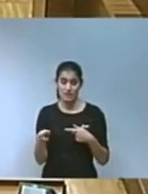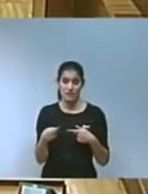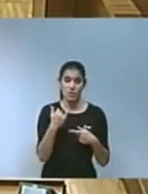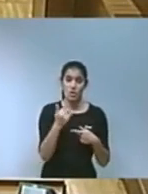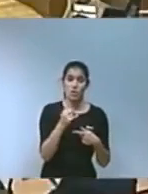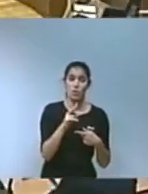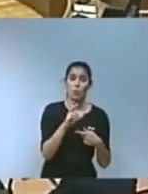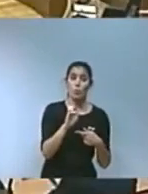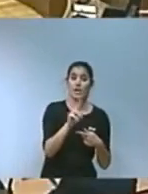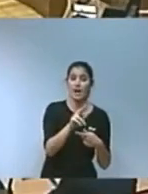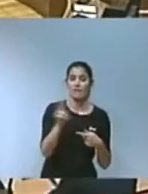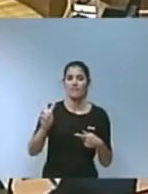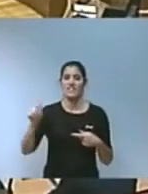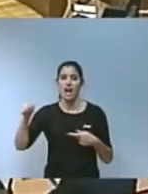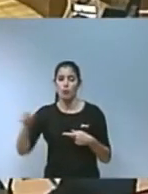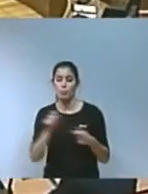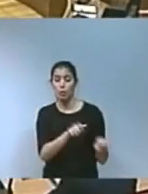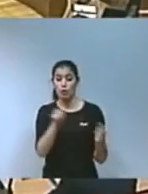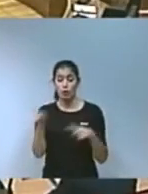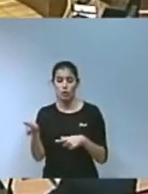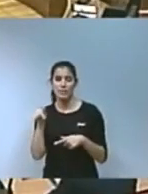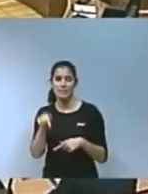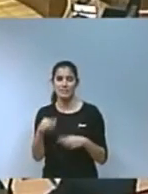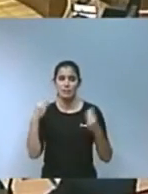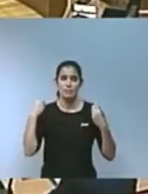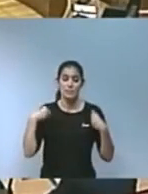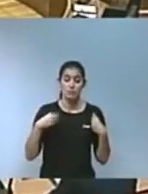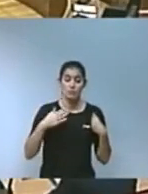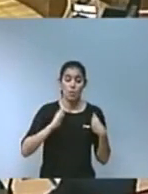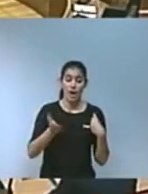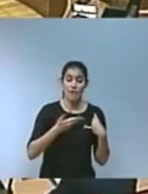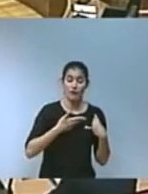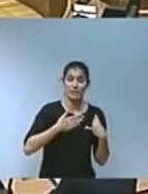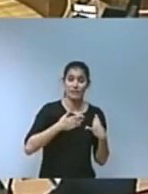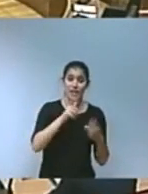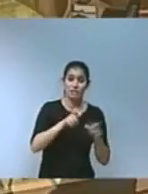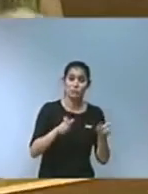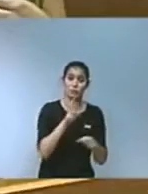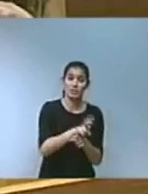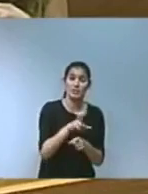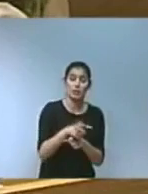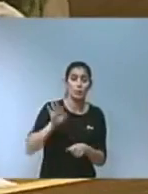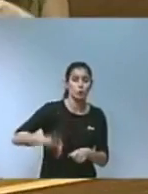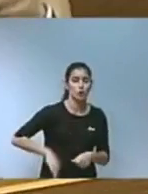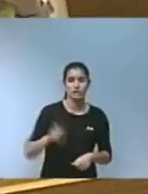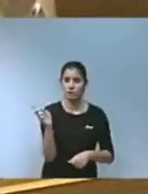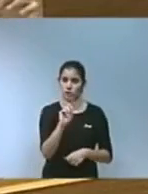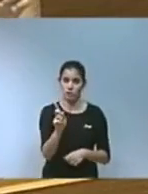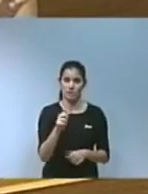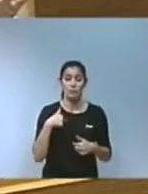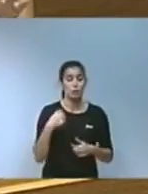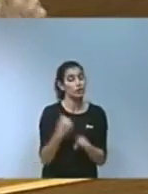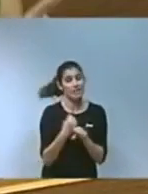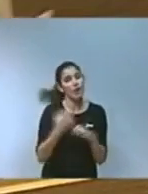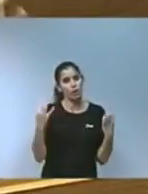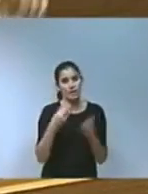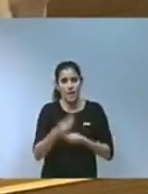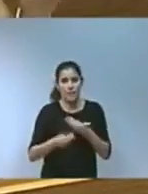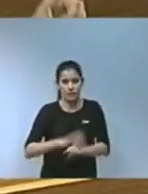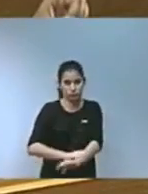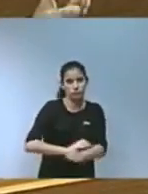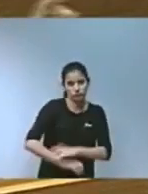s'apliquen sobre les esquenes dels nostres agricultors però els deures els haurem de fer perquè no de l